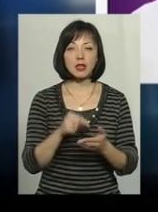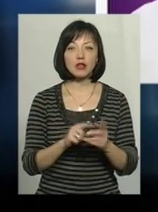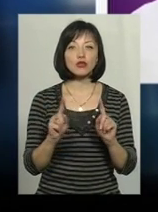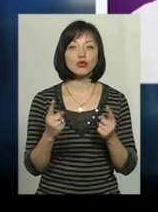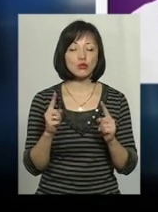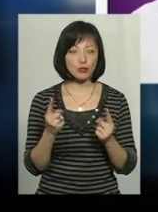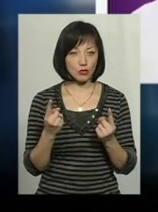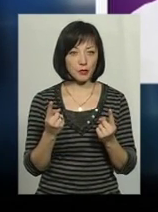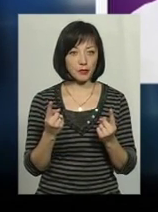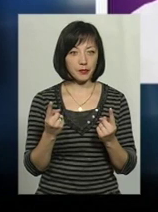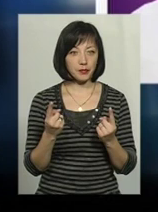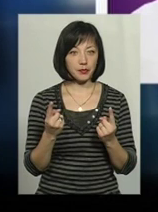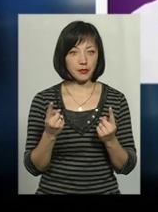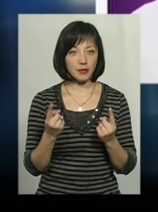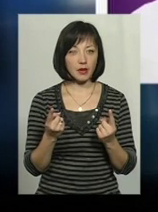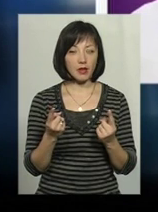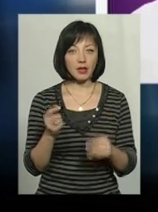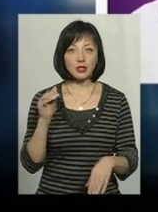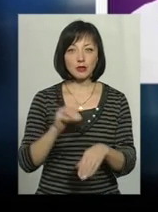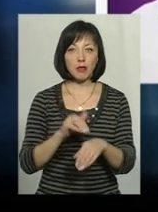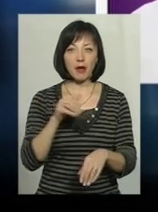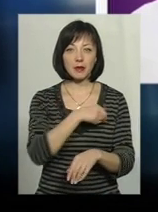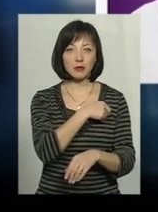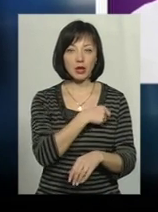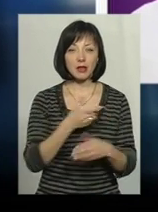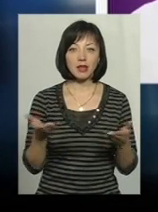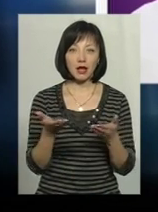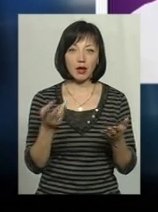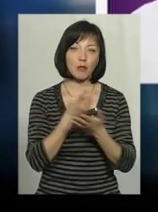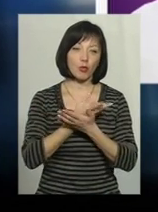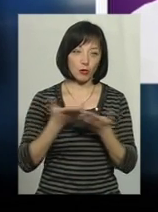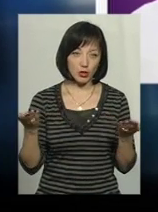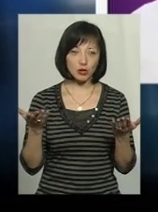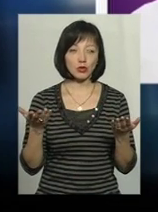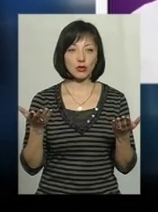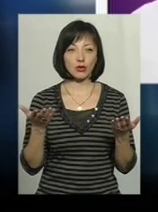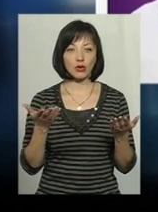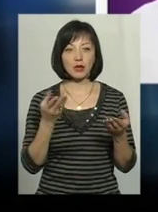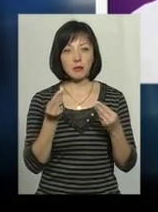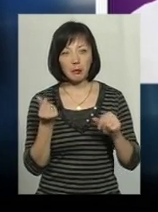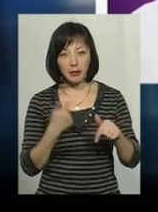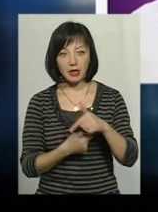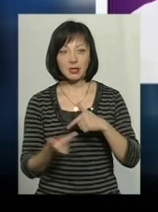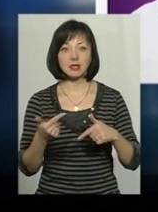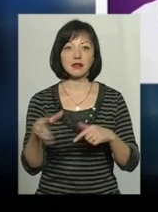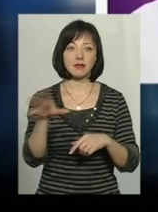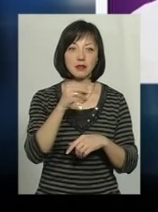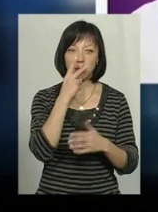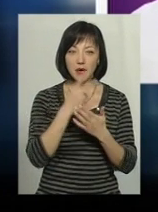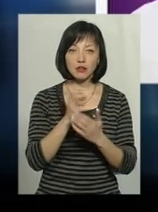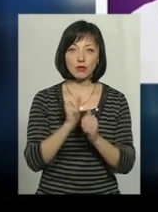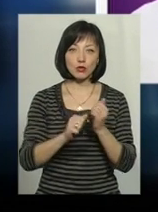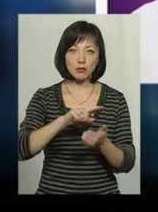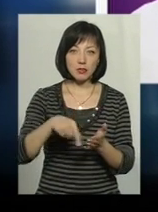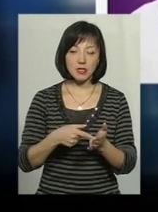трогаємо депутата, який, в принципі, публічно показує свій бізнес. Ми всі бачимо в кожному